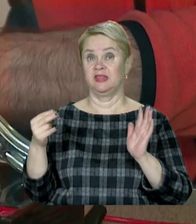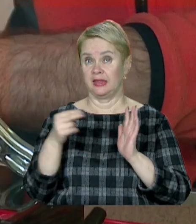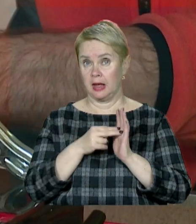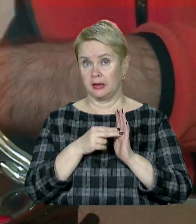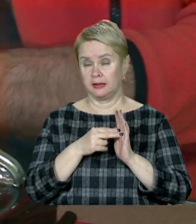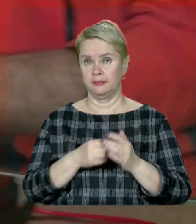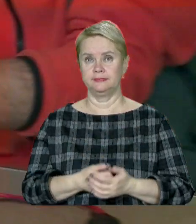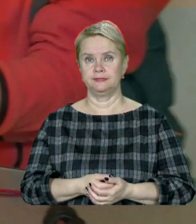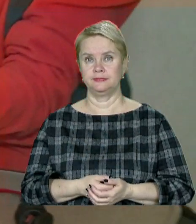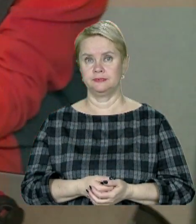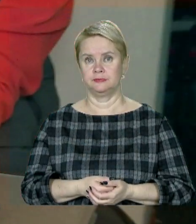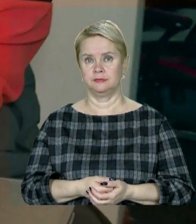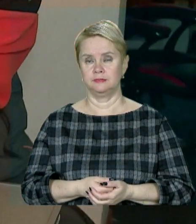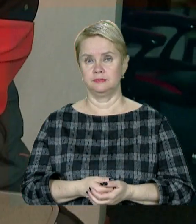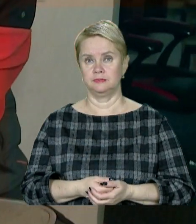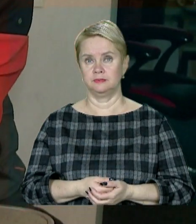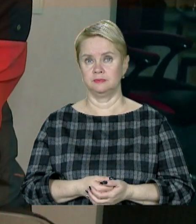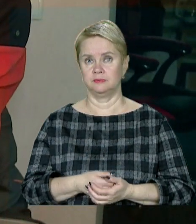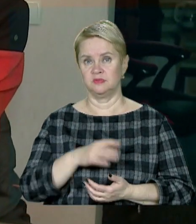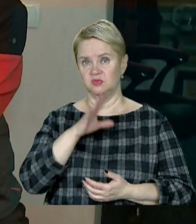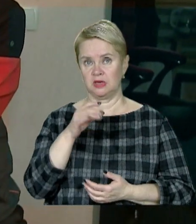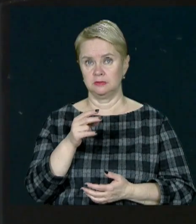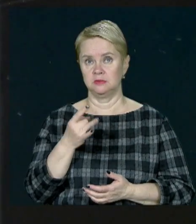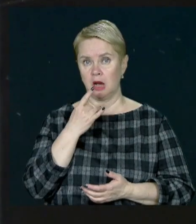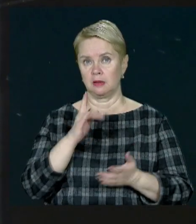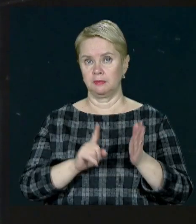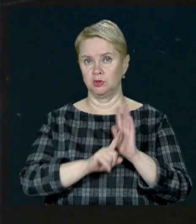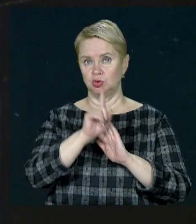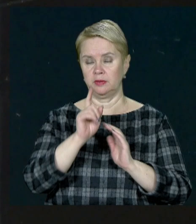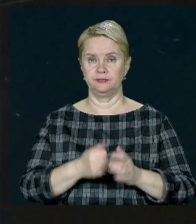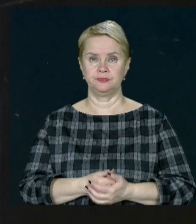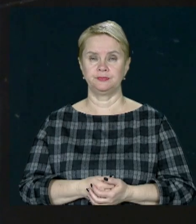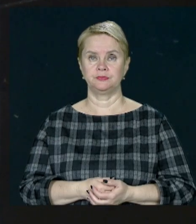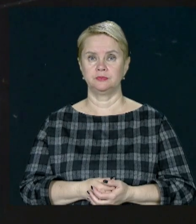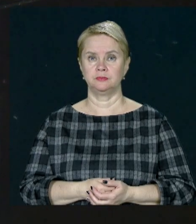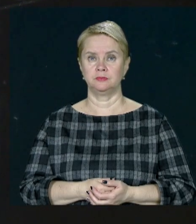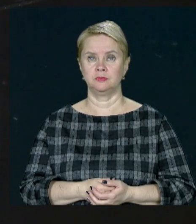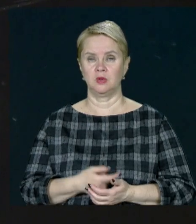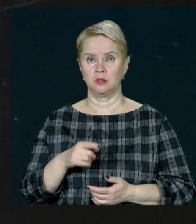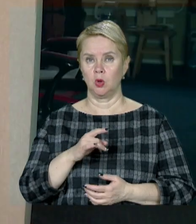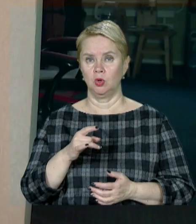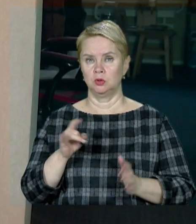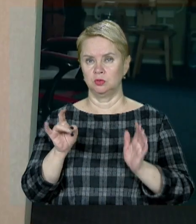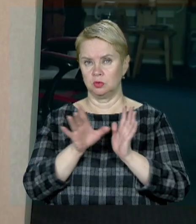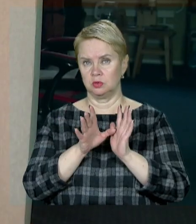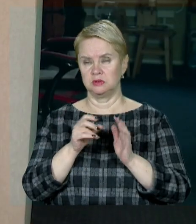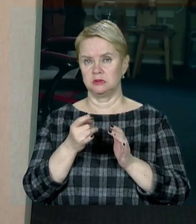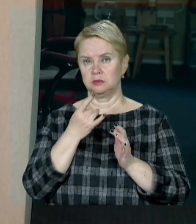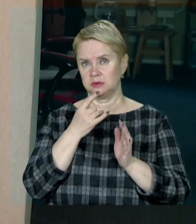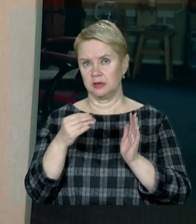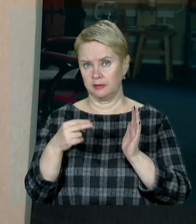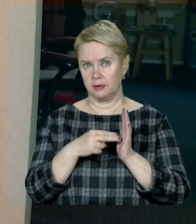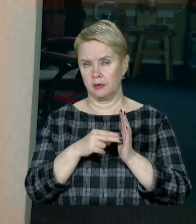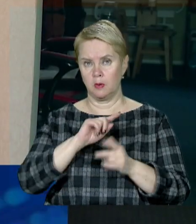сюди перетворювач і все, там зарядка пішла. У них струм такий, що там заїжджати телефони,